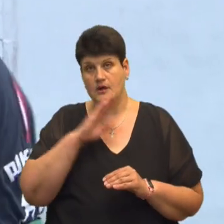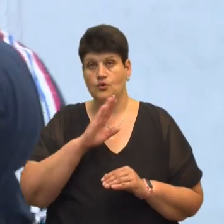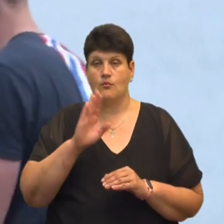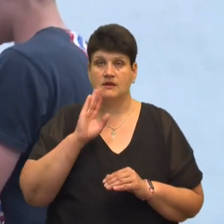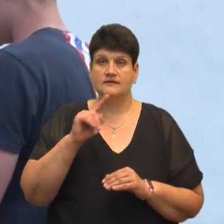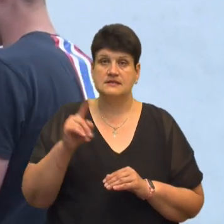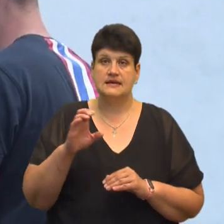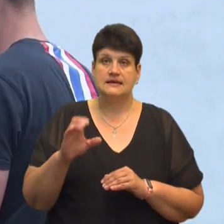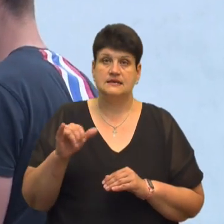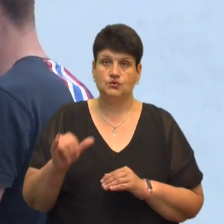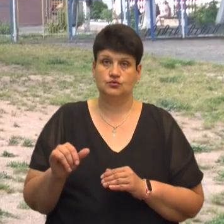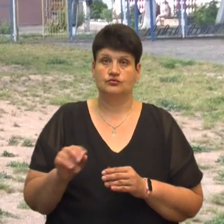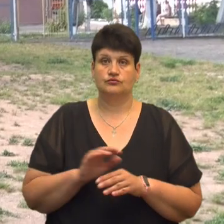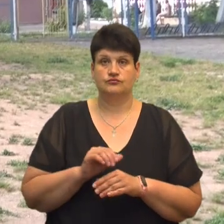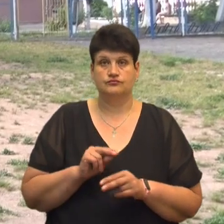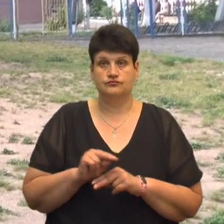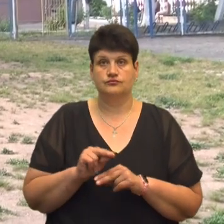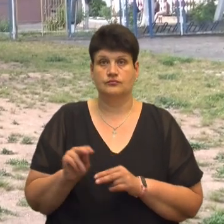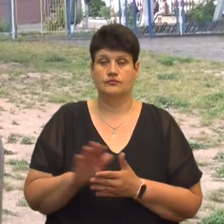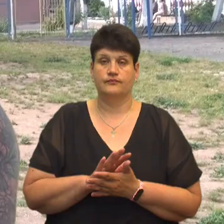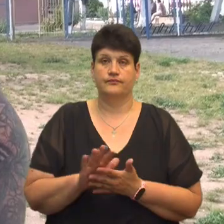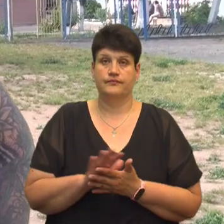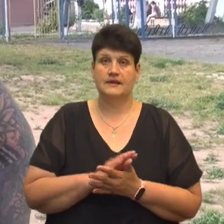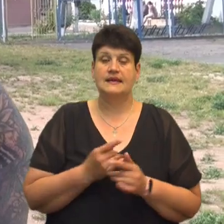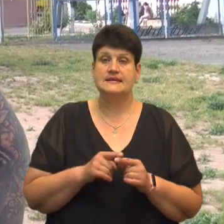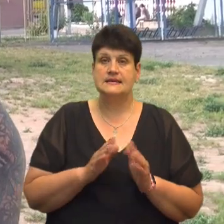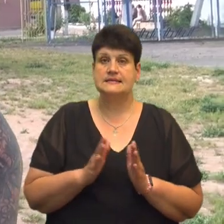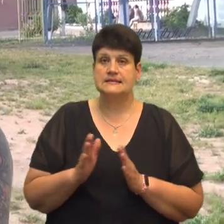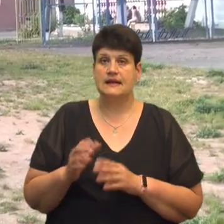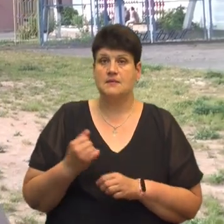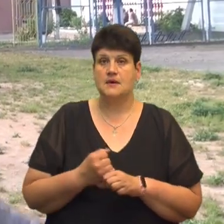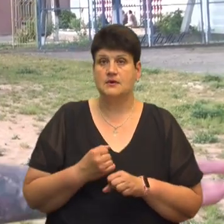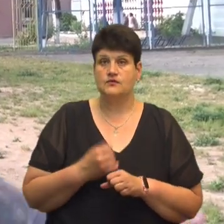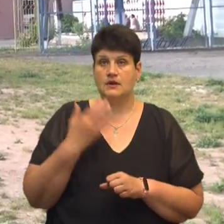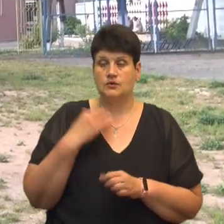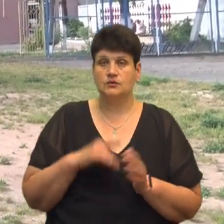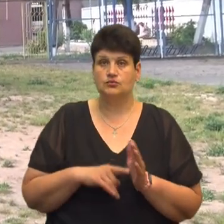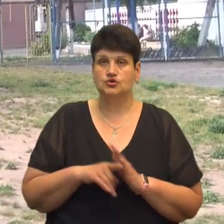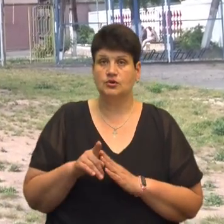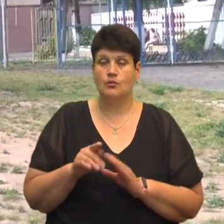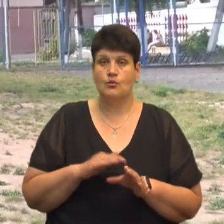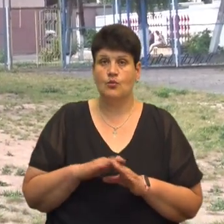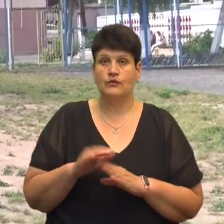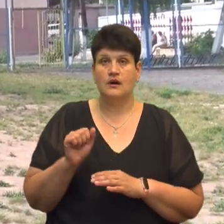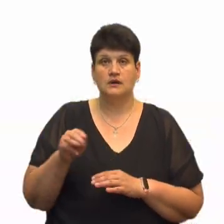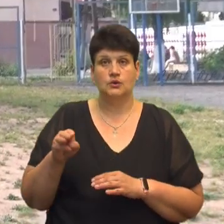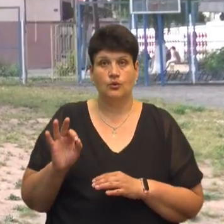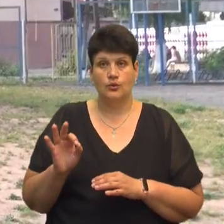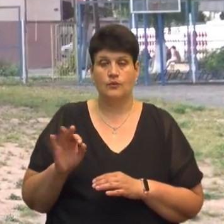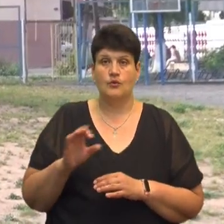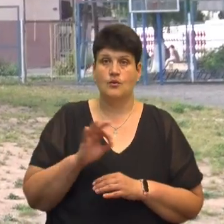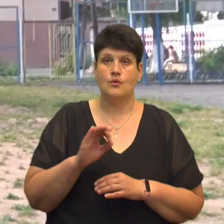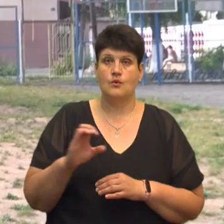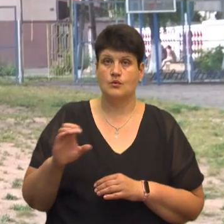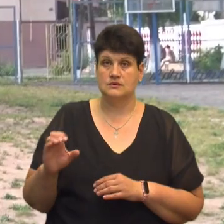ЗСУ, влад тренує безкоштовно. Ця система працювала ще відколи почалося. Спочатку АТО, потім ООС. Це